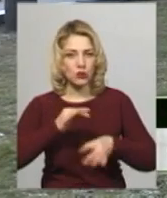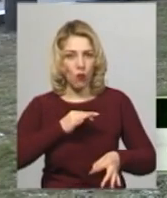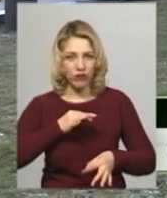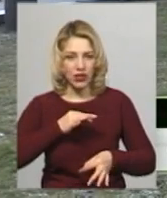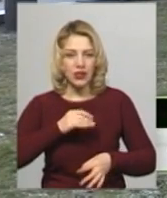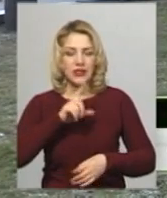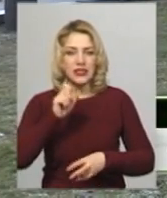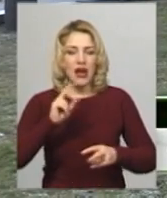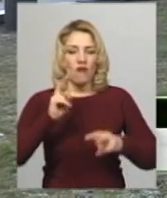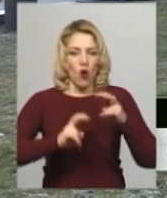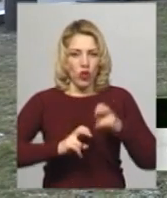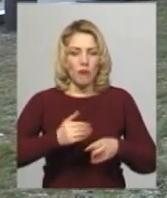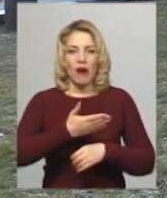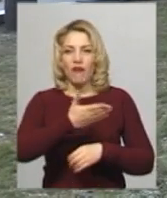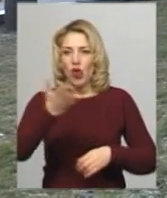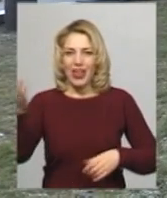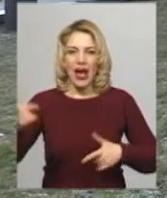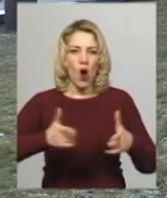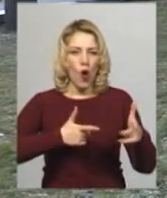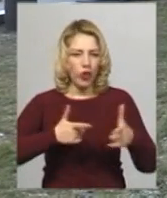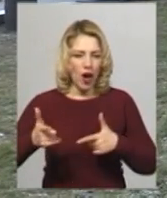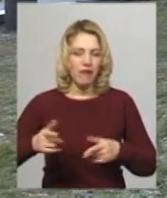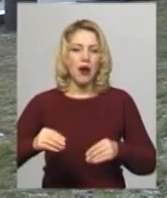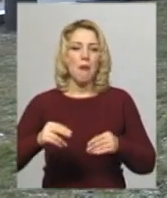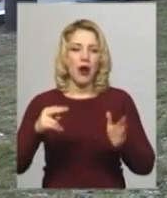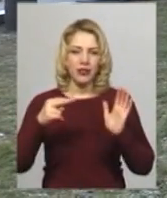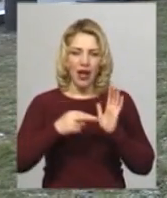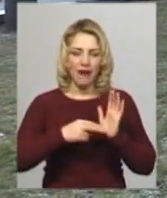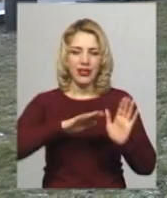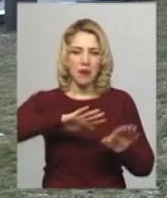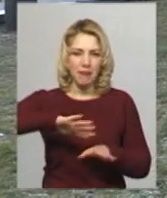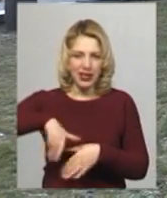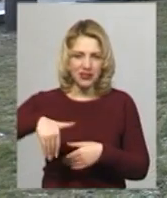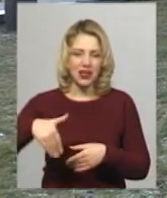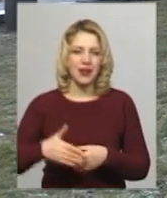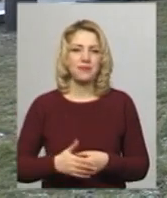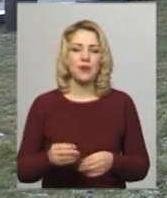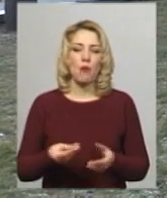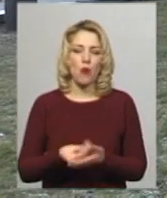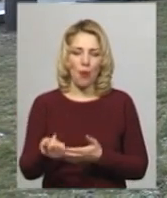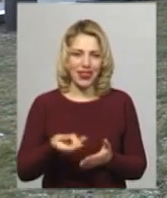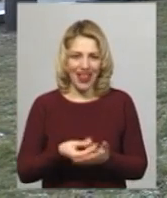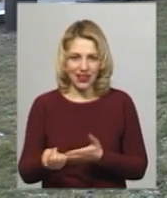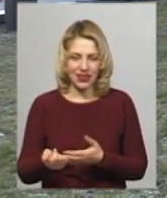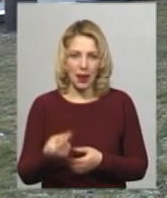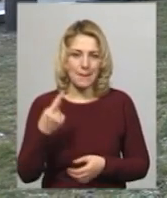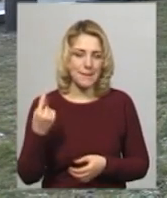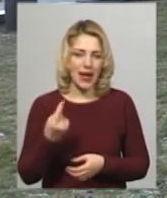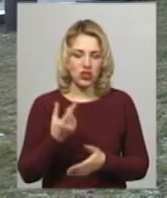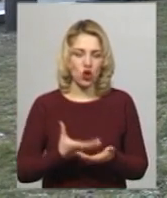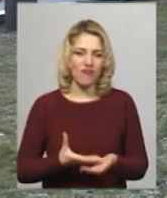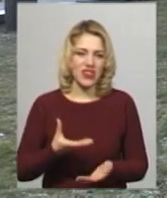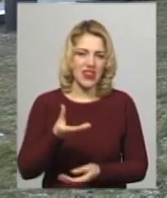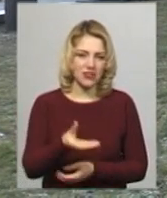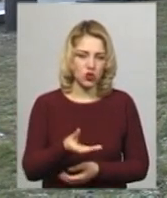заводом вони готові поставити після проплати першого внеску